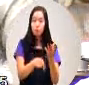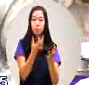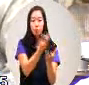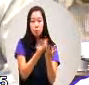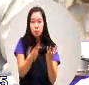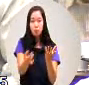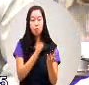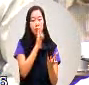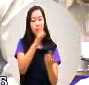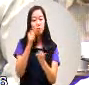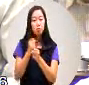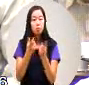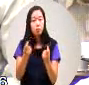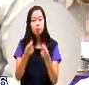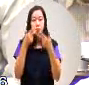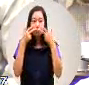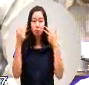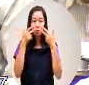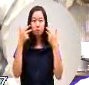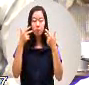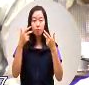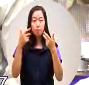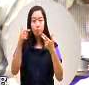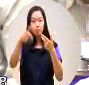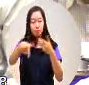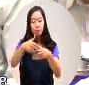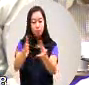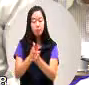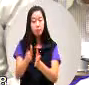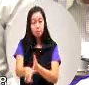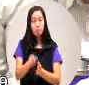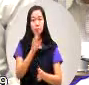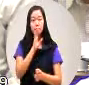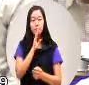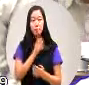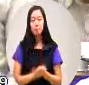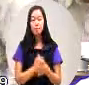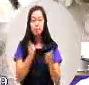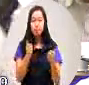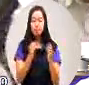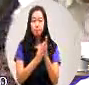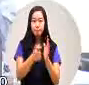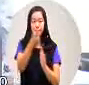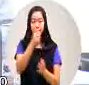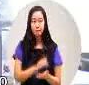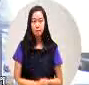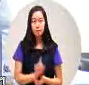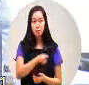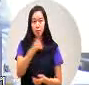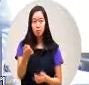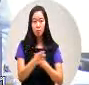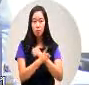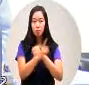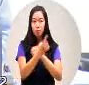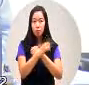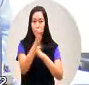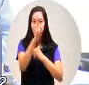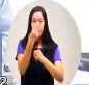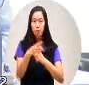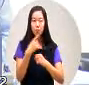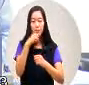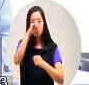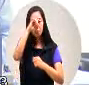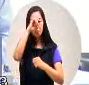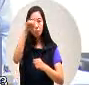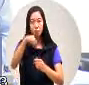钱落实用在我们原住民的那个部分好谢谢局长那么最后一个题目我希望